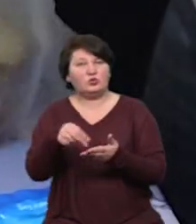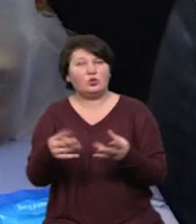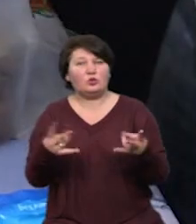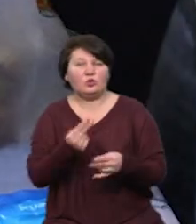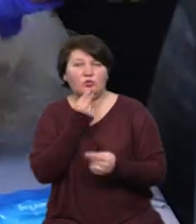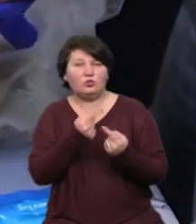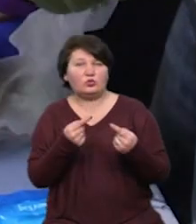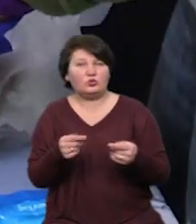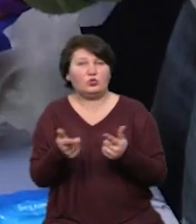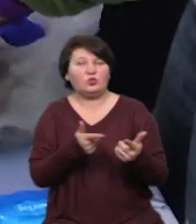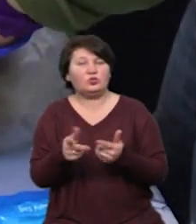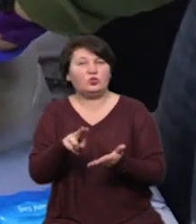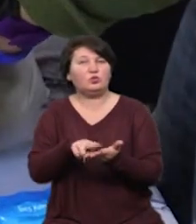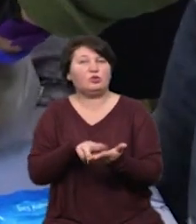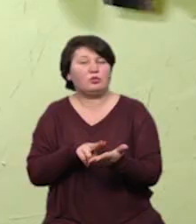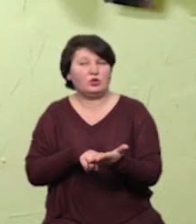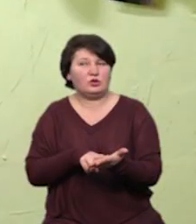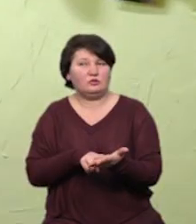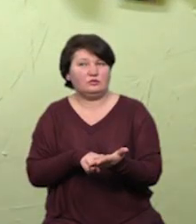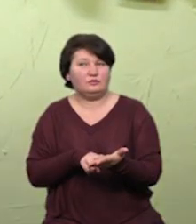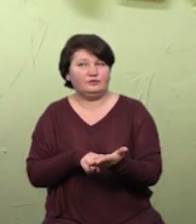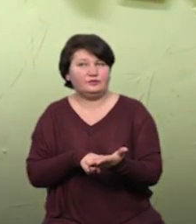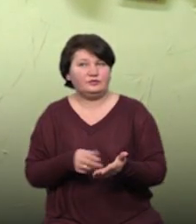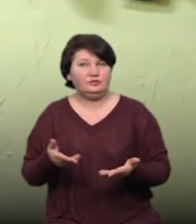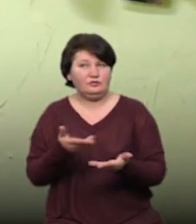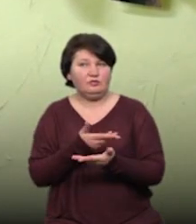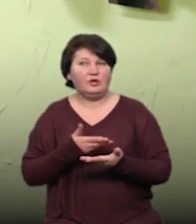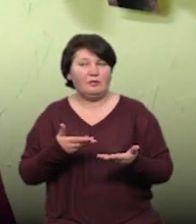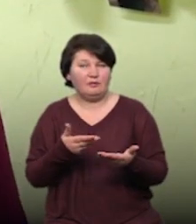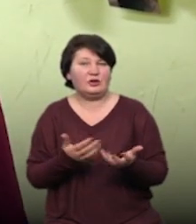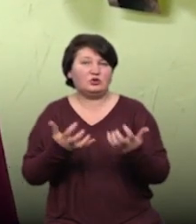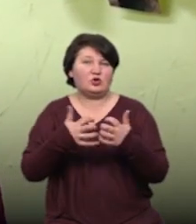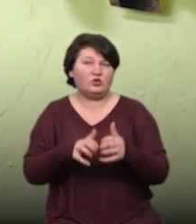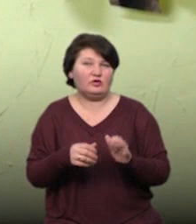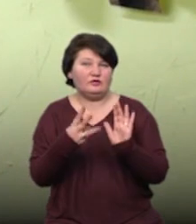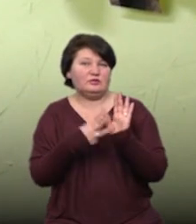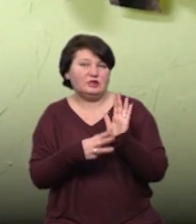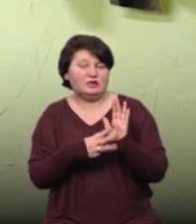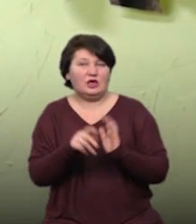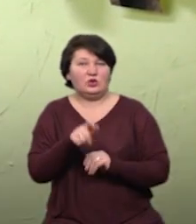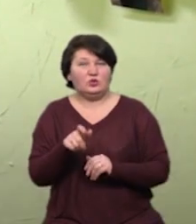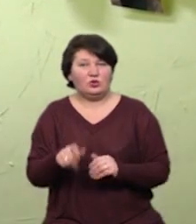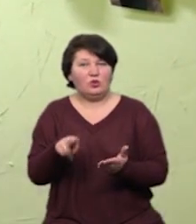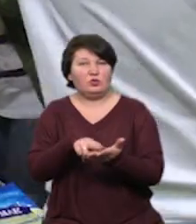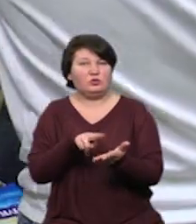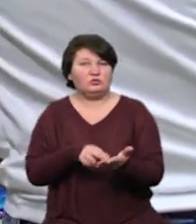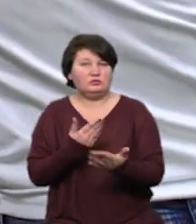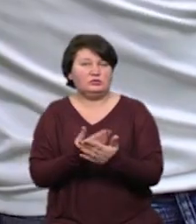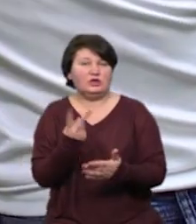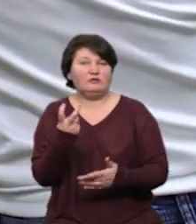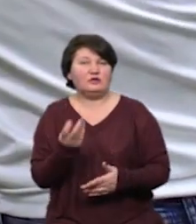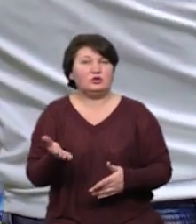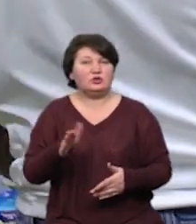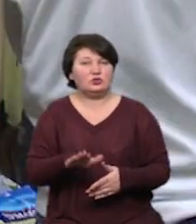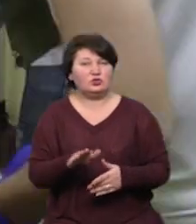та готують бутерброди. Ми розраховуємо на 80 людей, тому бутербродів близько 200. До